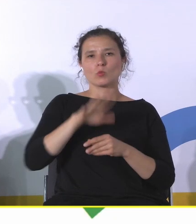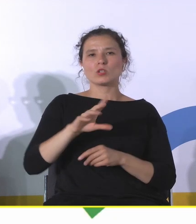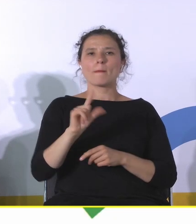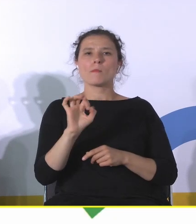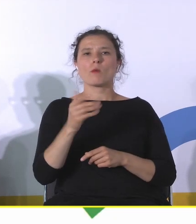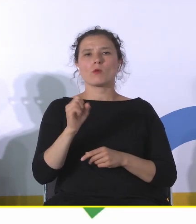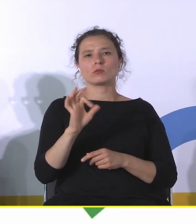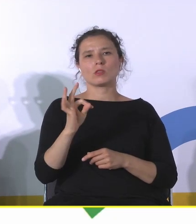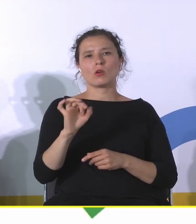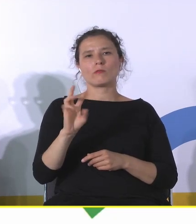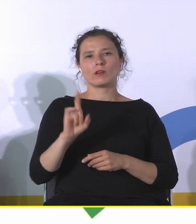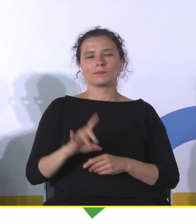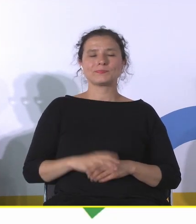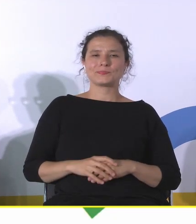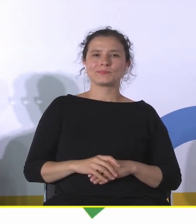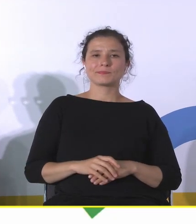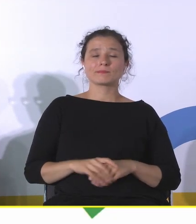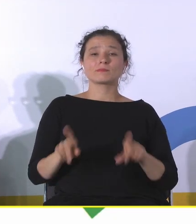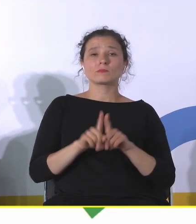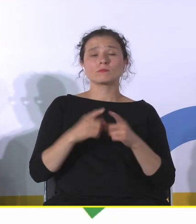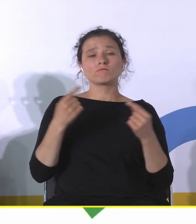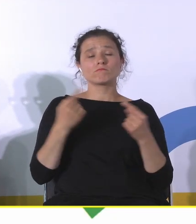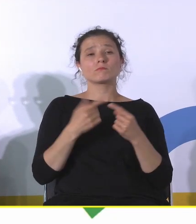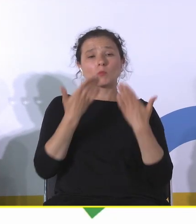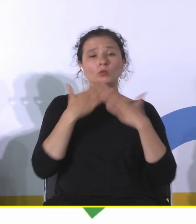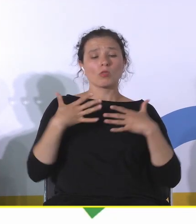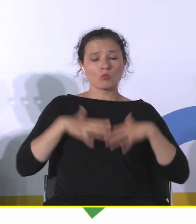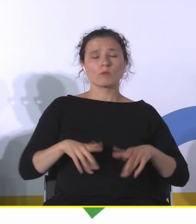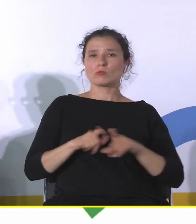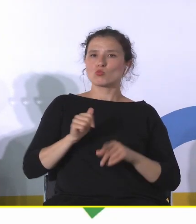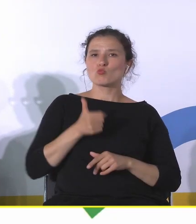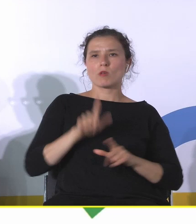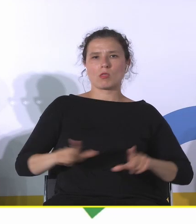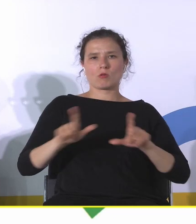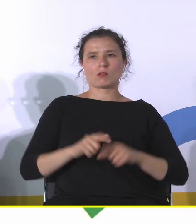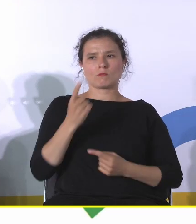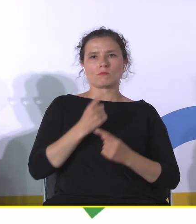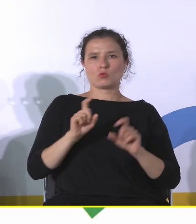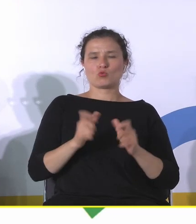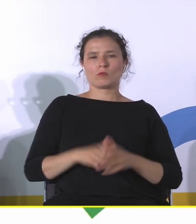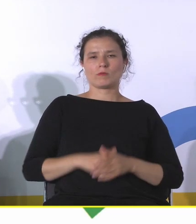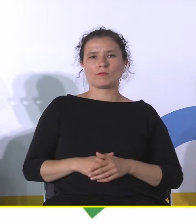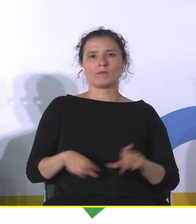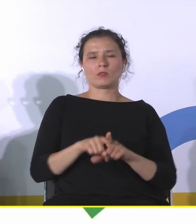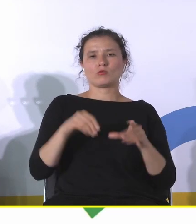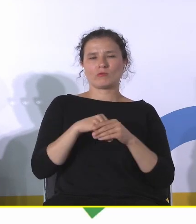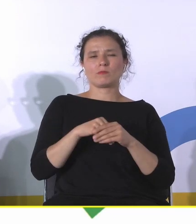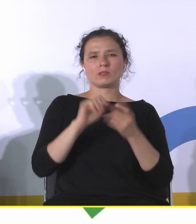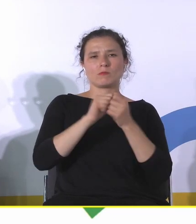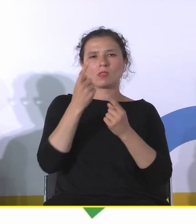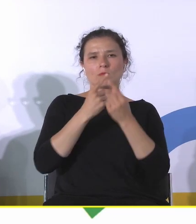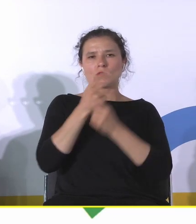takim i tożsamości, i dumy lokalnej i myślę, w ślad za tym idzie przemiana myślenia o przekształcaniu